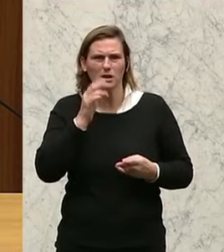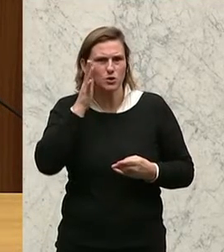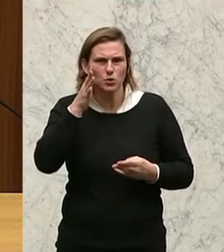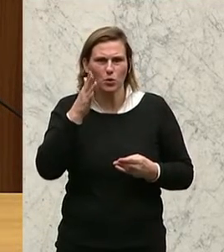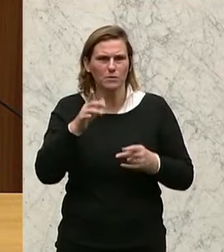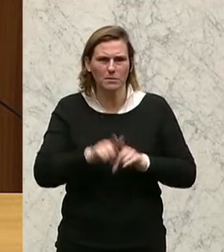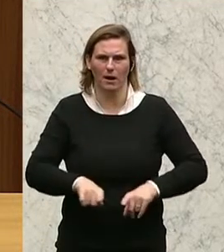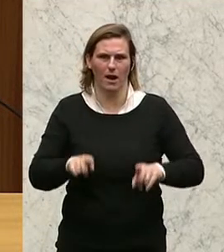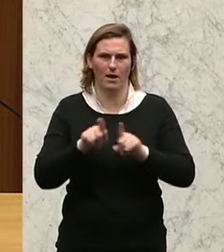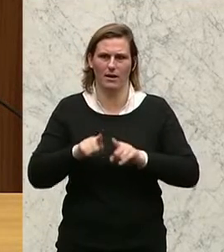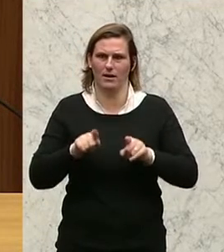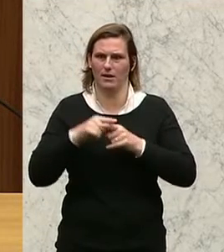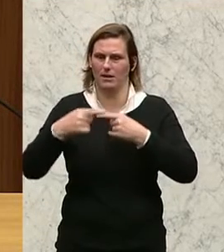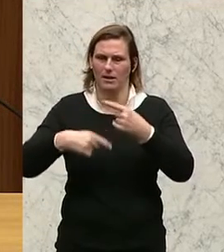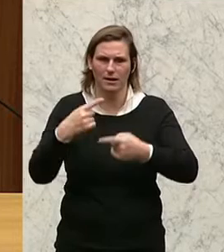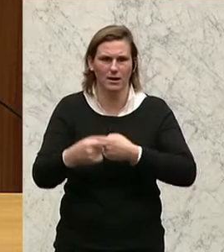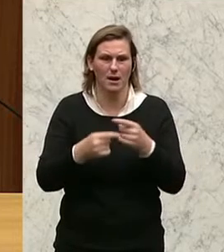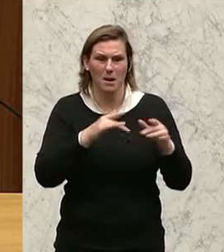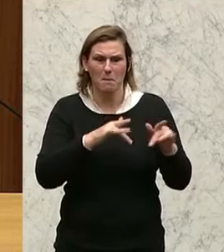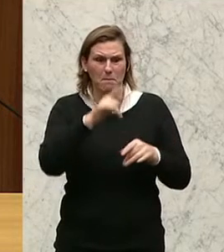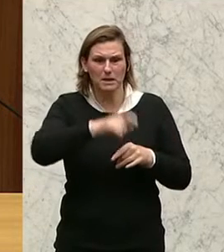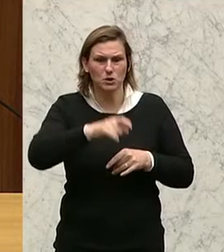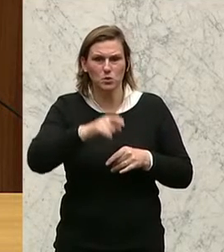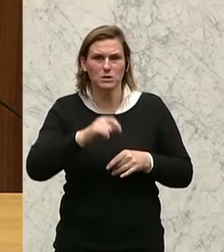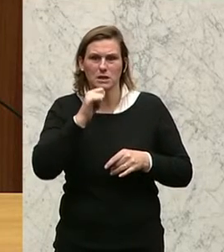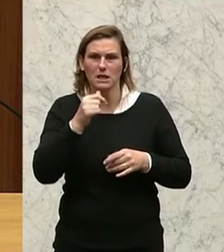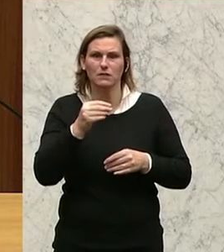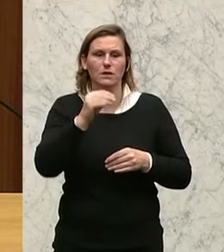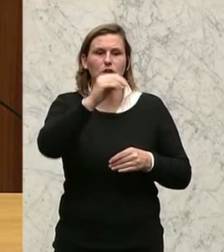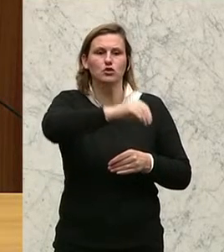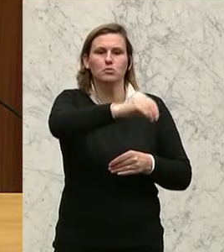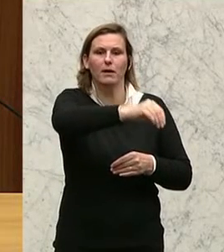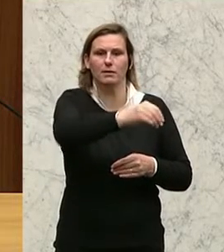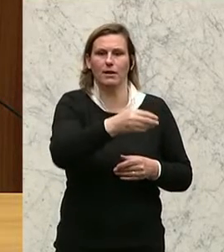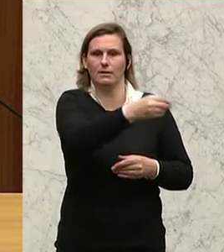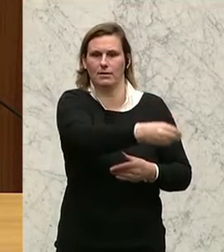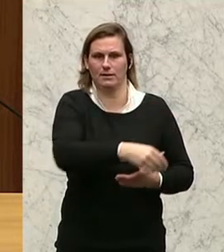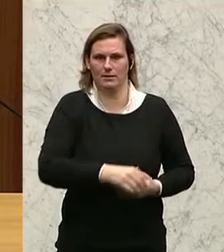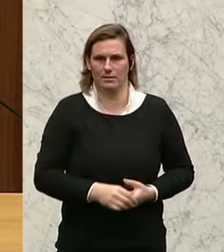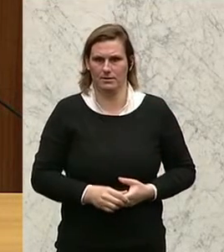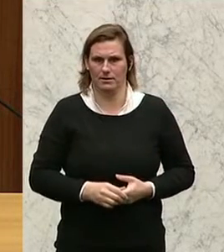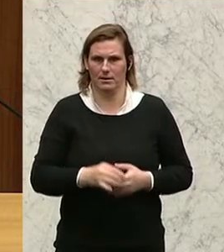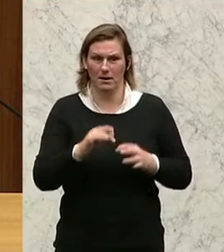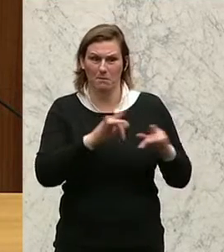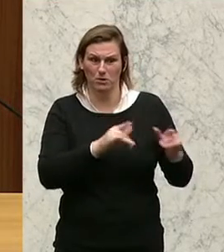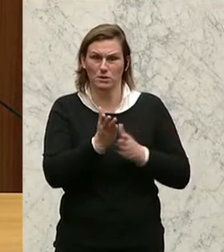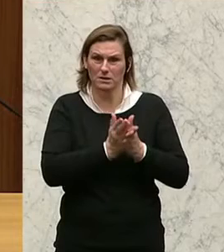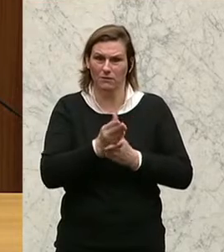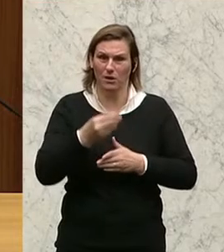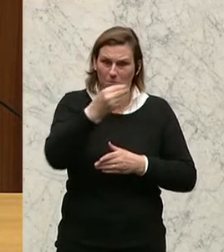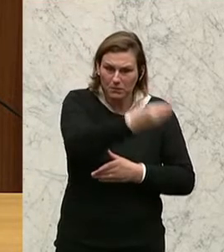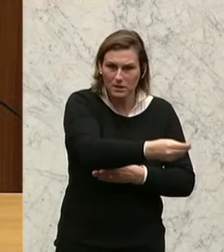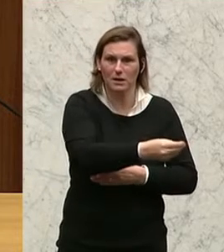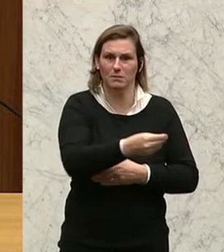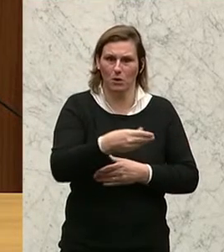weitergehen. Die Pensionisten sind keine Almosenempfänger. Die Pensionisten haben es sich verdient, ihre Pension. Sie